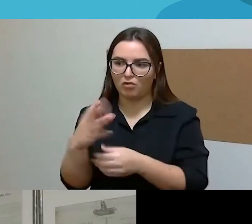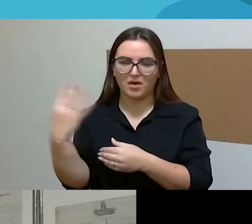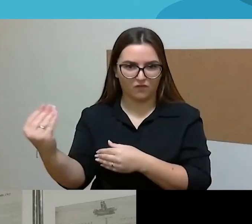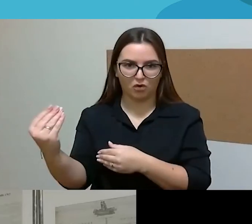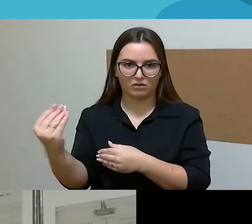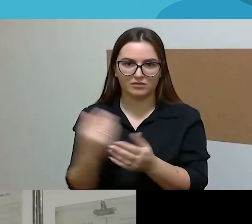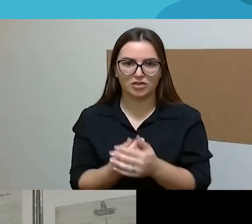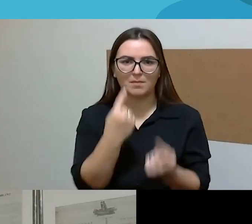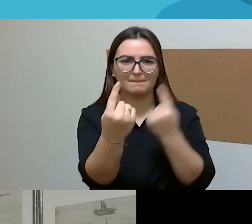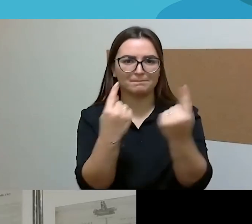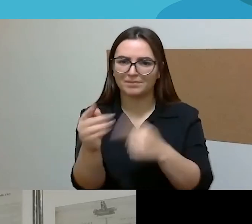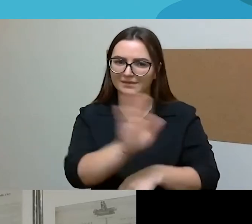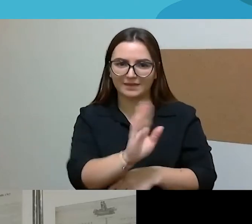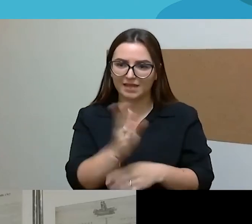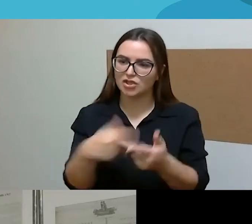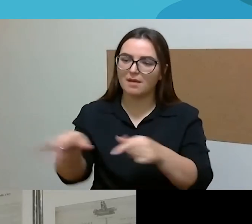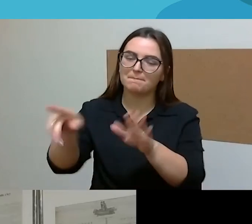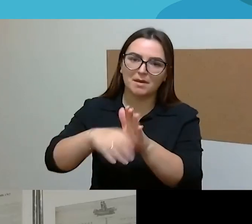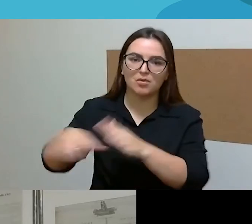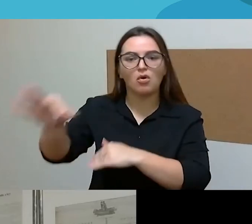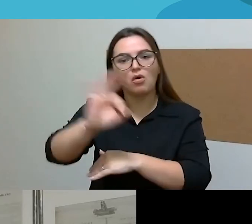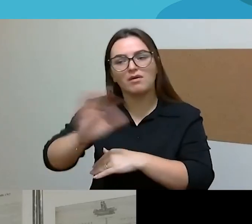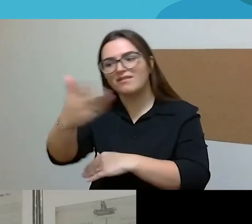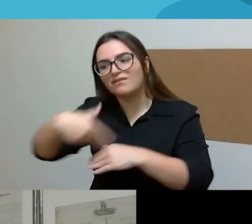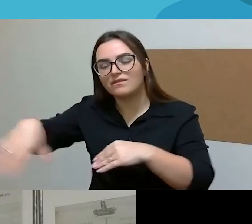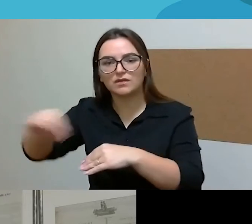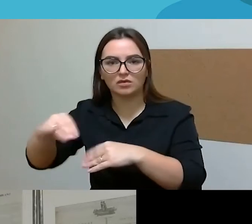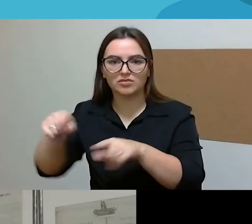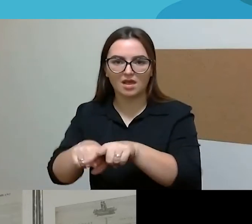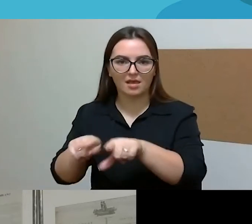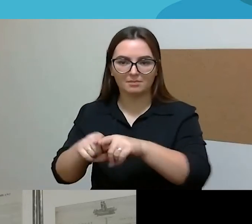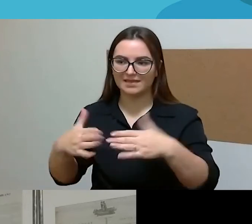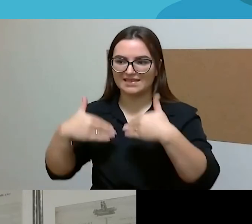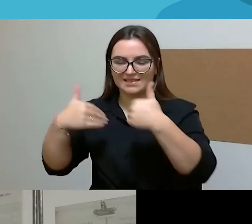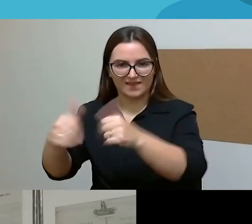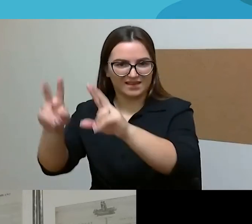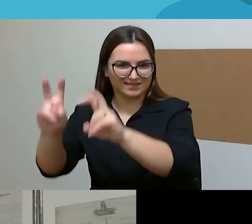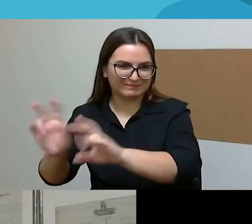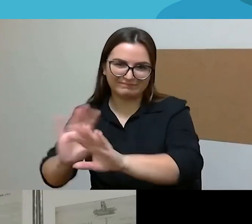atrodo, kad gal ne visai kažkokia tokia sveika, kriptim važiuoja.